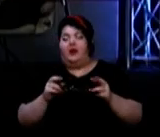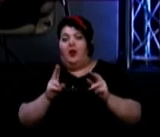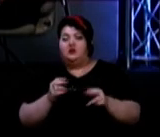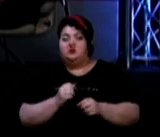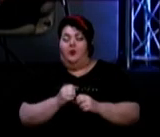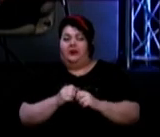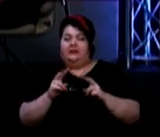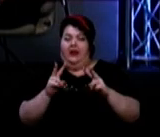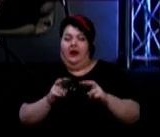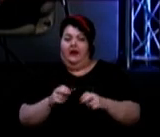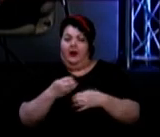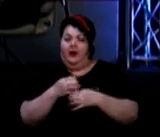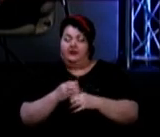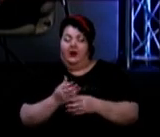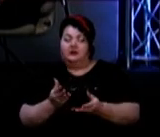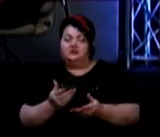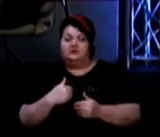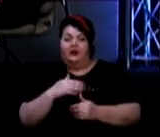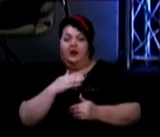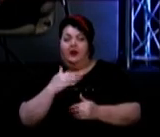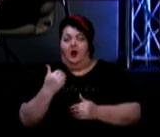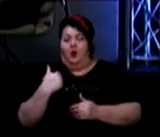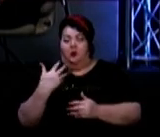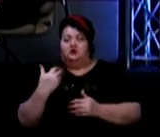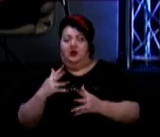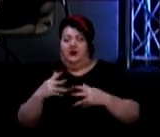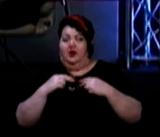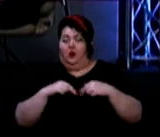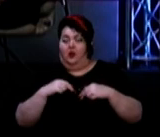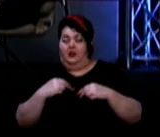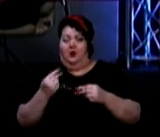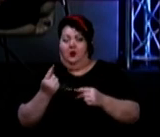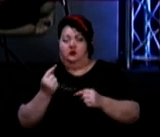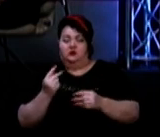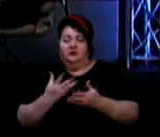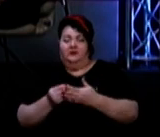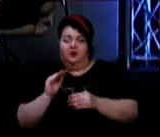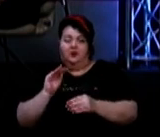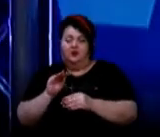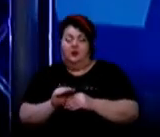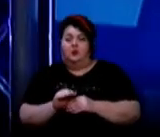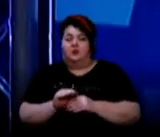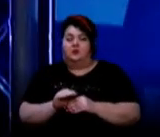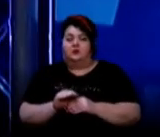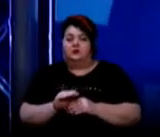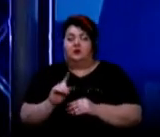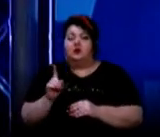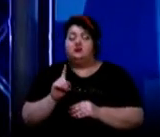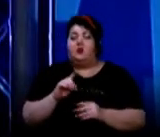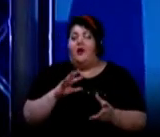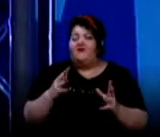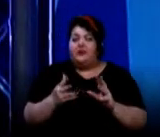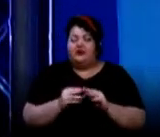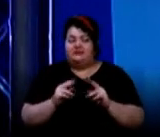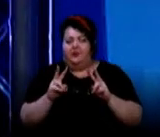аналіз? Хочу ще колегу трошки свою доповнить, що, в принципі,